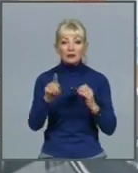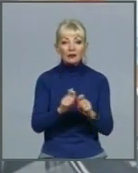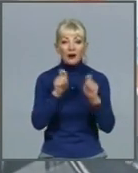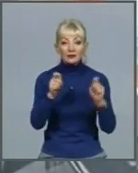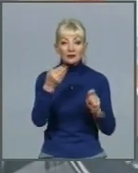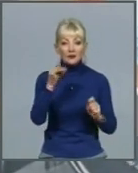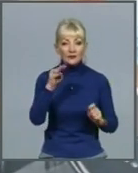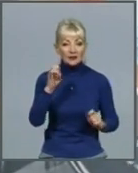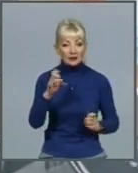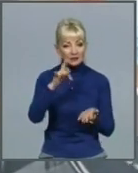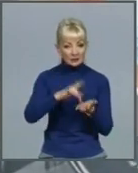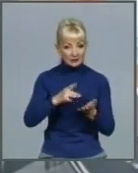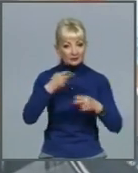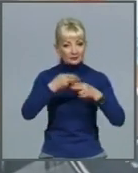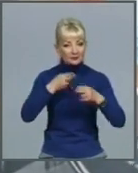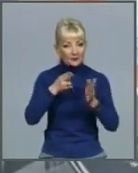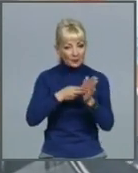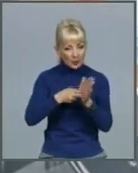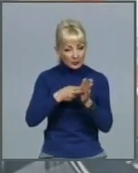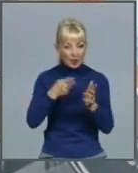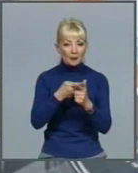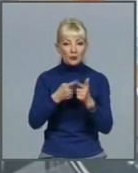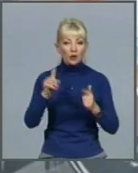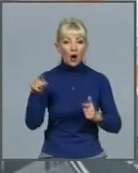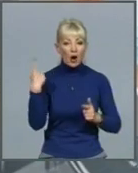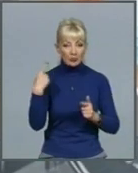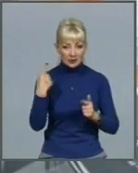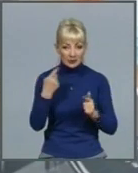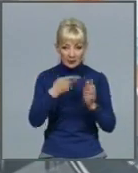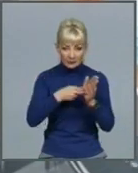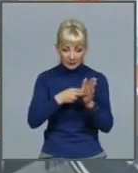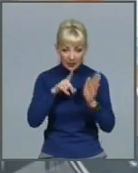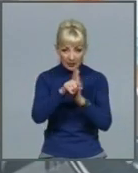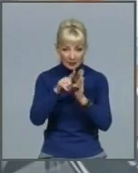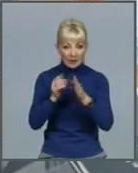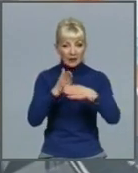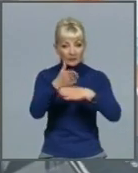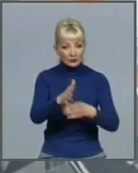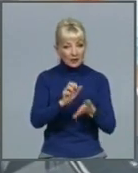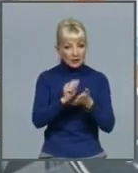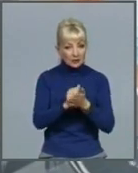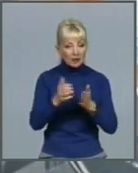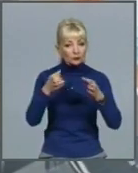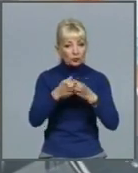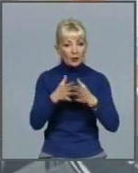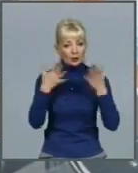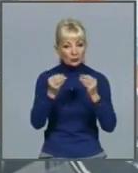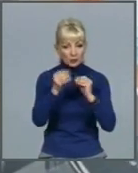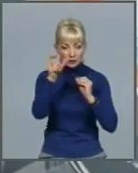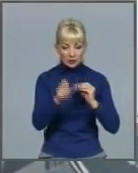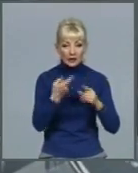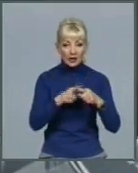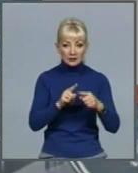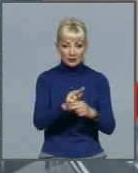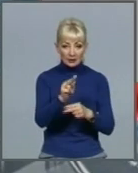залізничні і міжобласні перевезення та відвідування занять в групах не більше з 10 осіб. Мова про навчальну діяльність.